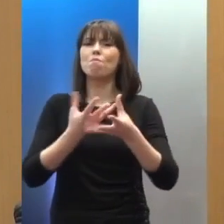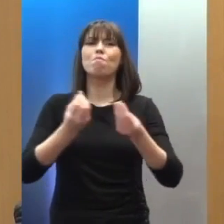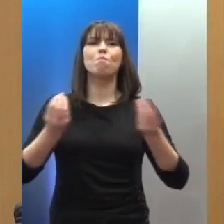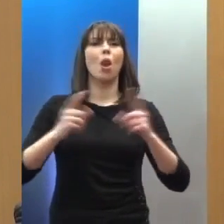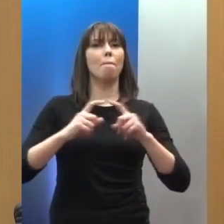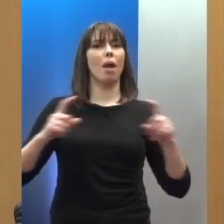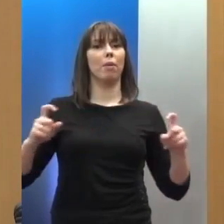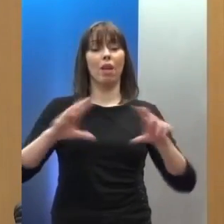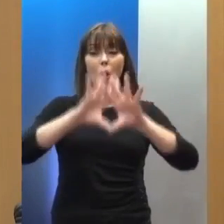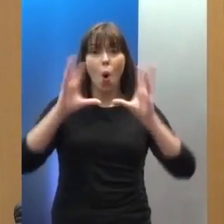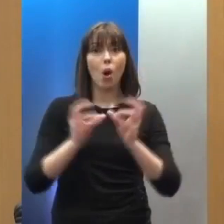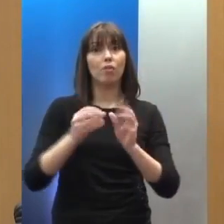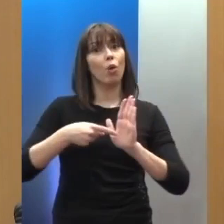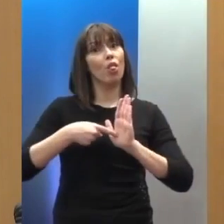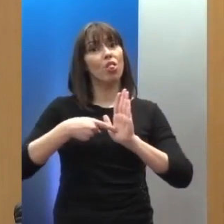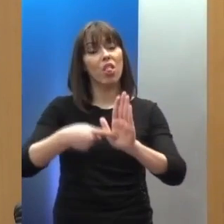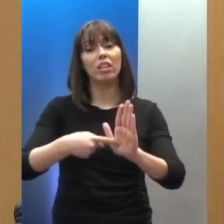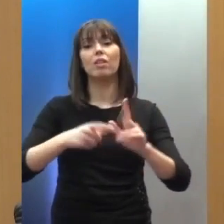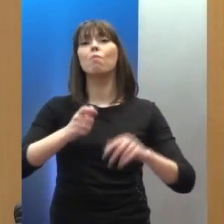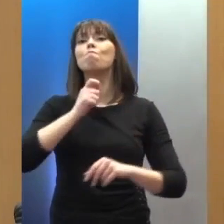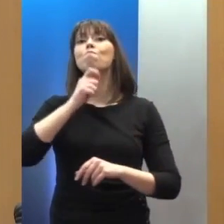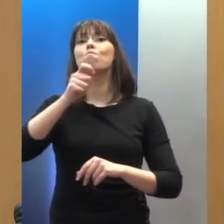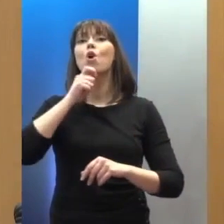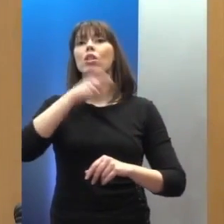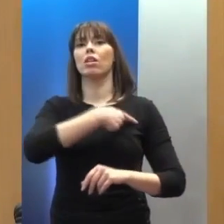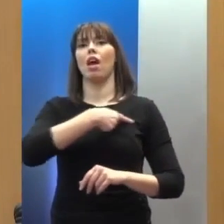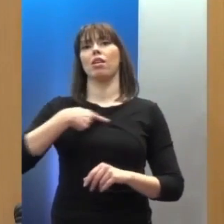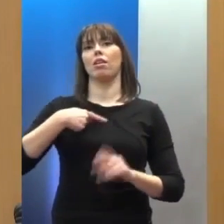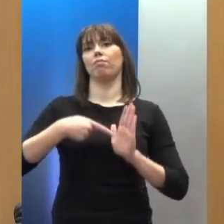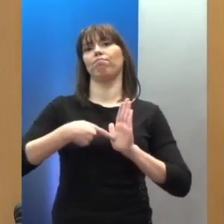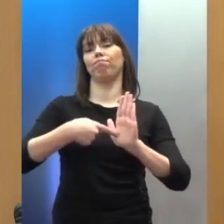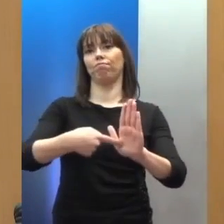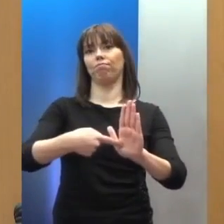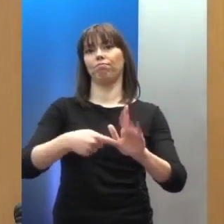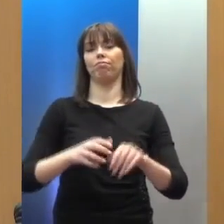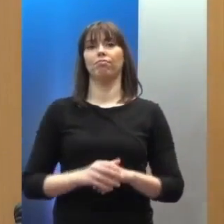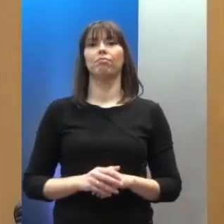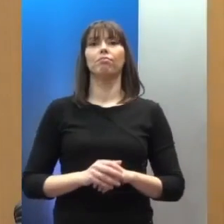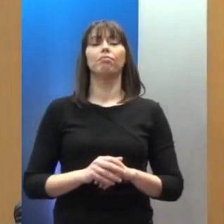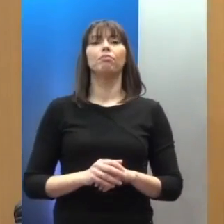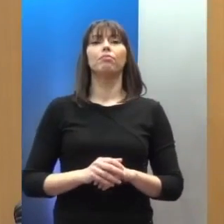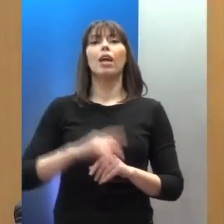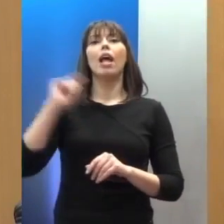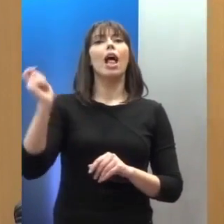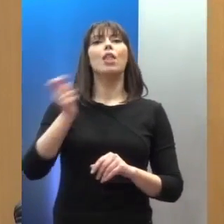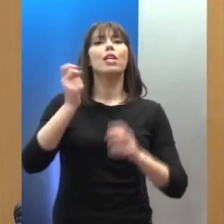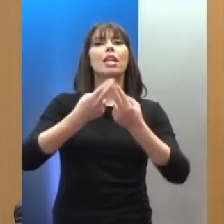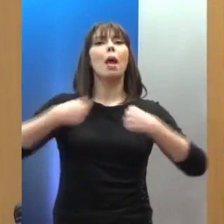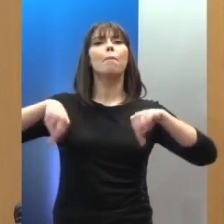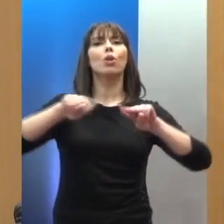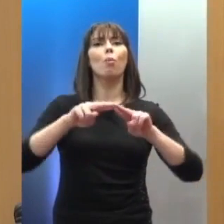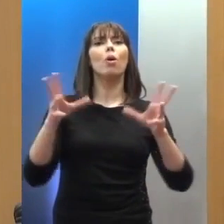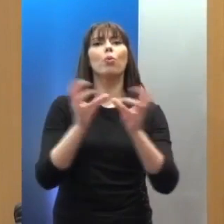χαρακτηρίζει και το ήθος της πολιτικής ηγεσίας. Η αιτήσια έκθεση της Εθνικής Επιτροπής για τα